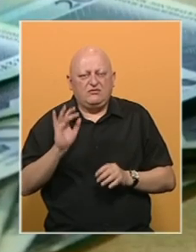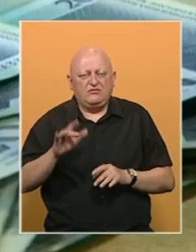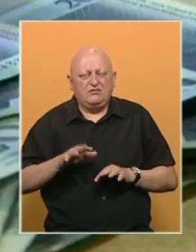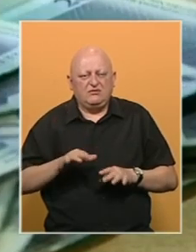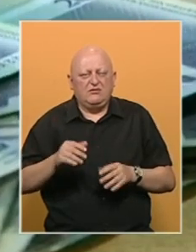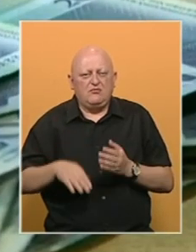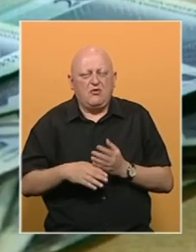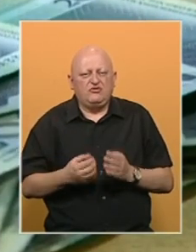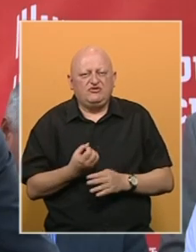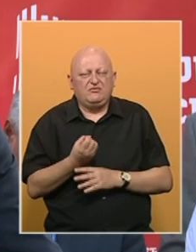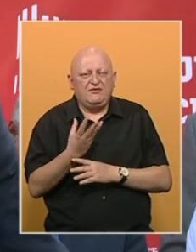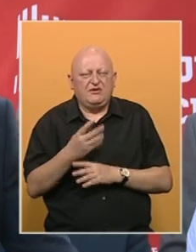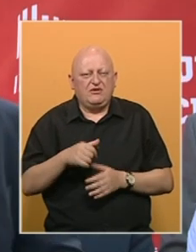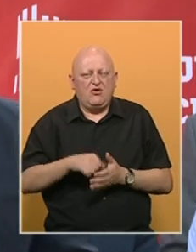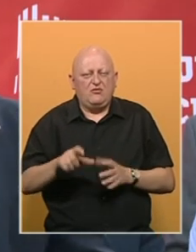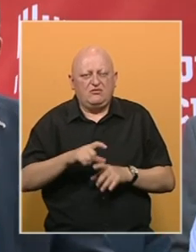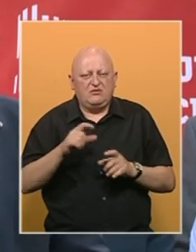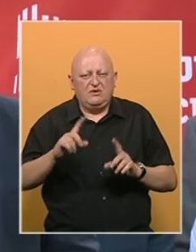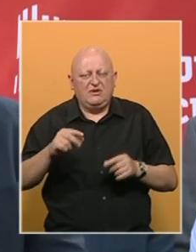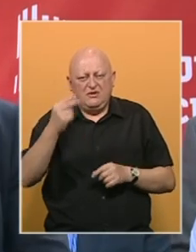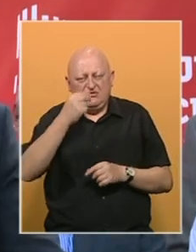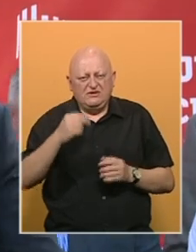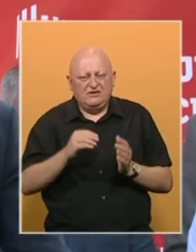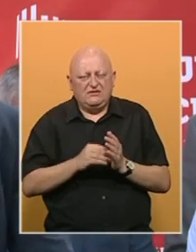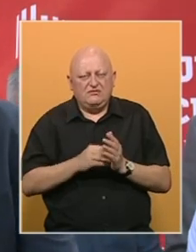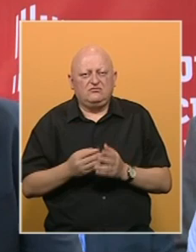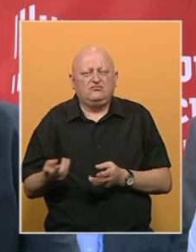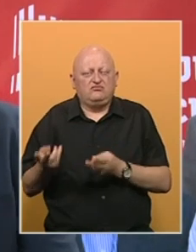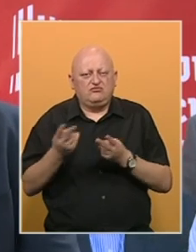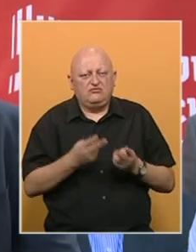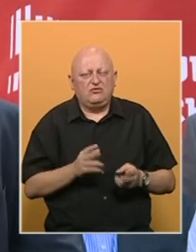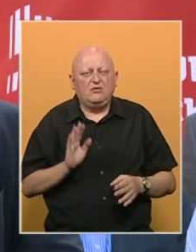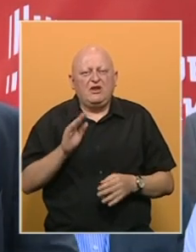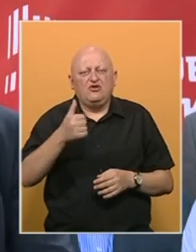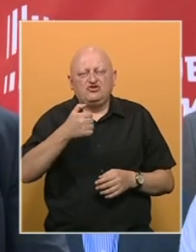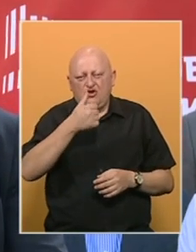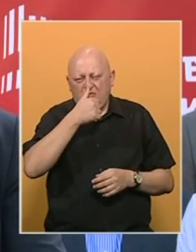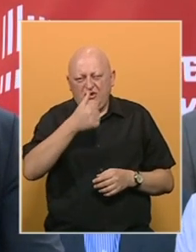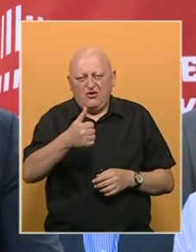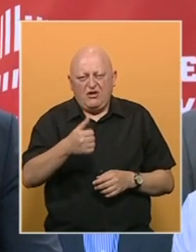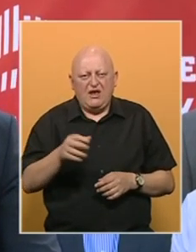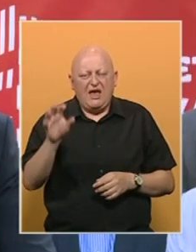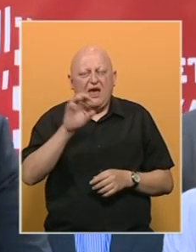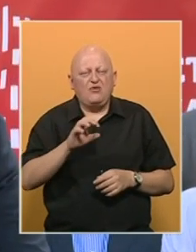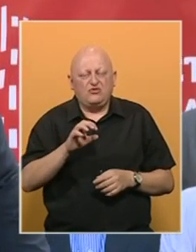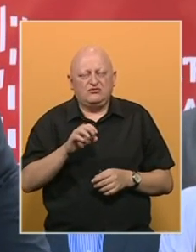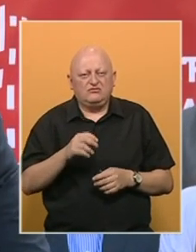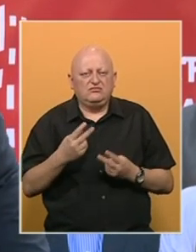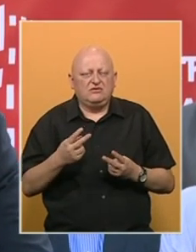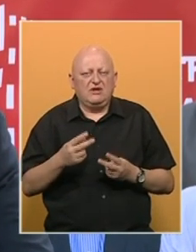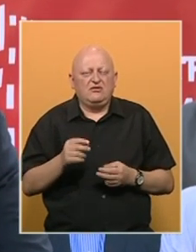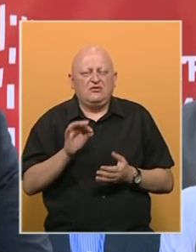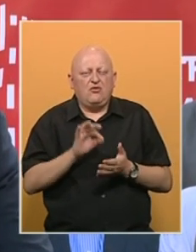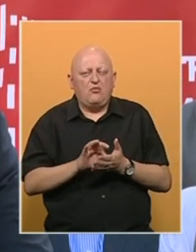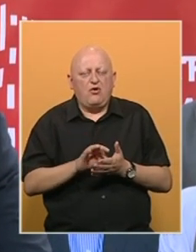pomoć privredi i otpotu dugova. Republice Srpskoj treba da dospije preko 100 miliona evra, zavisno od koje